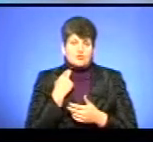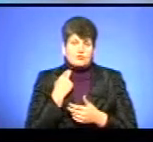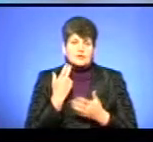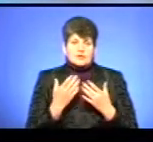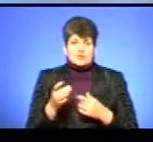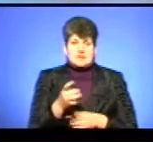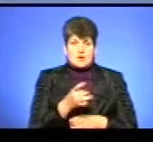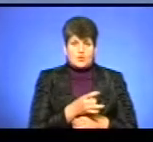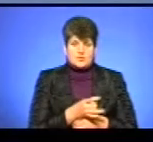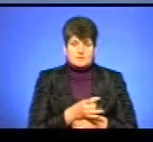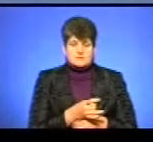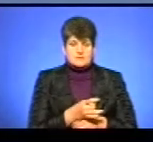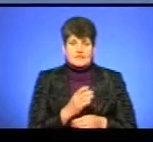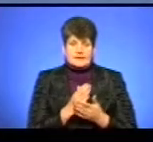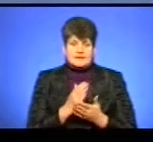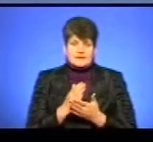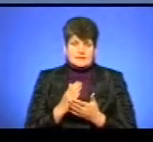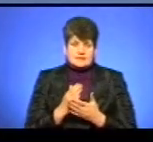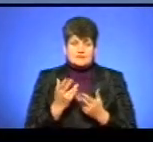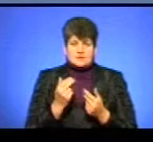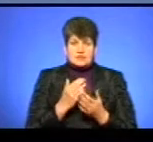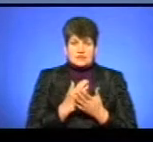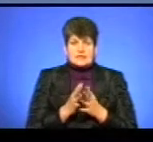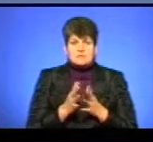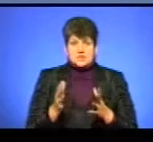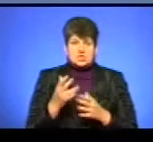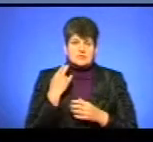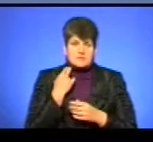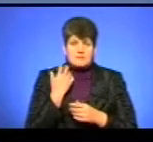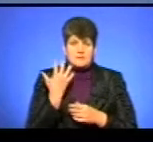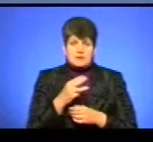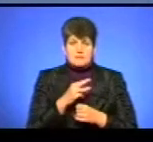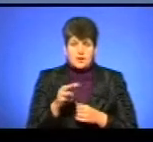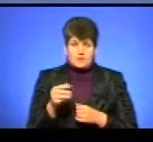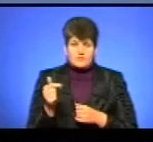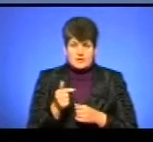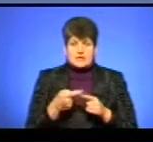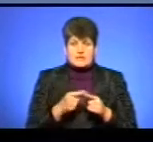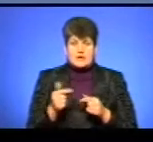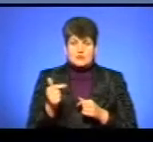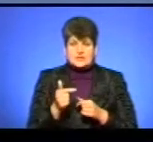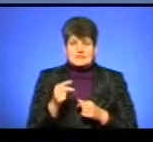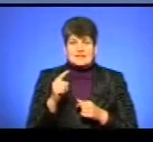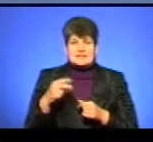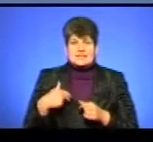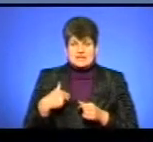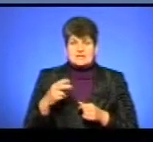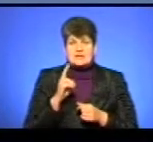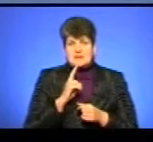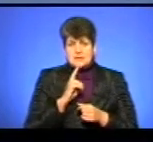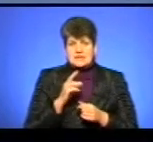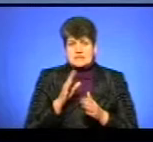районів? Звичайно, є. Я ж сказала, що найбільша заборгованість, більше 5 млн грн – це є Гусятинський, Зеліщицький, Кременецький,